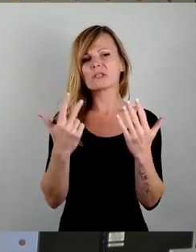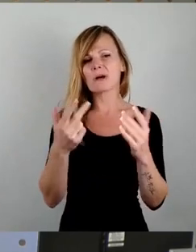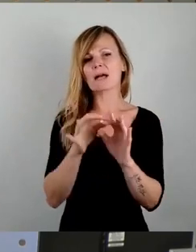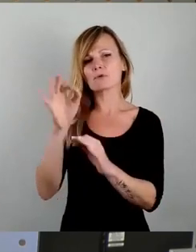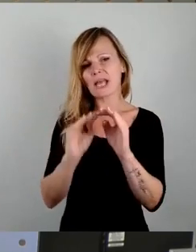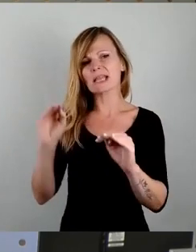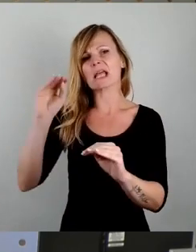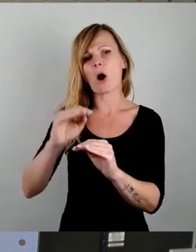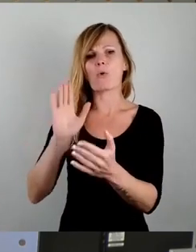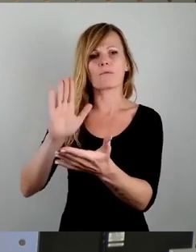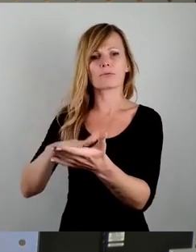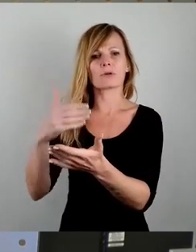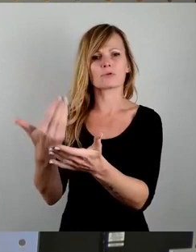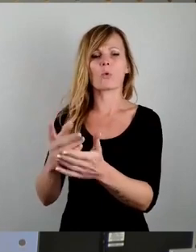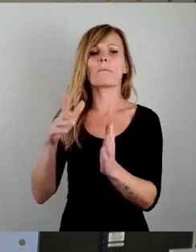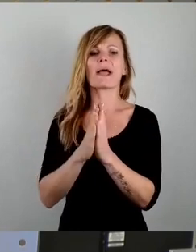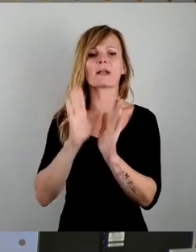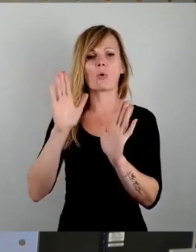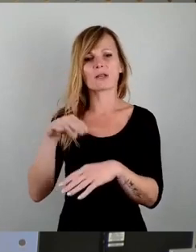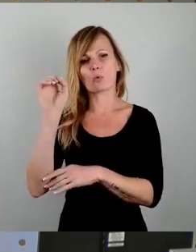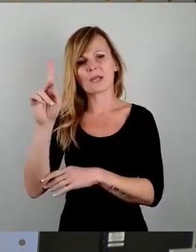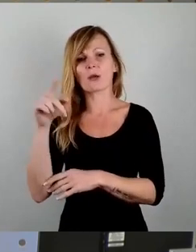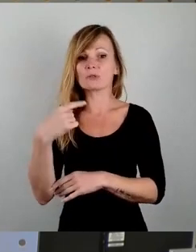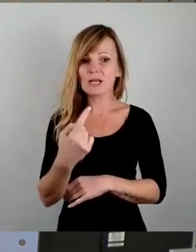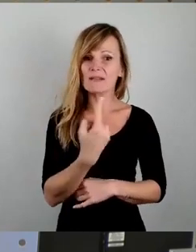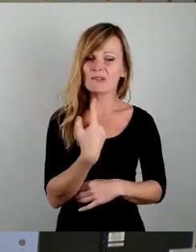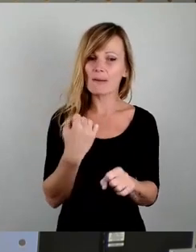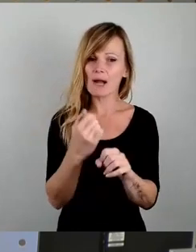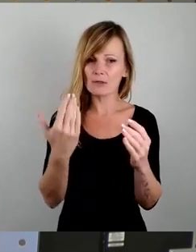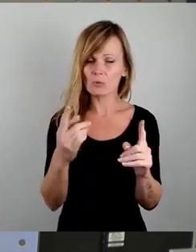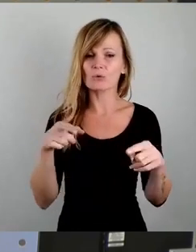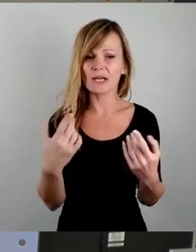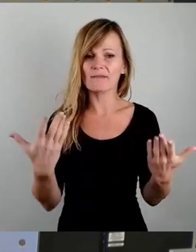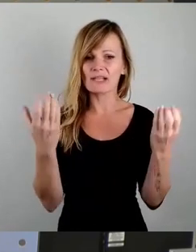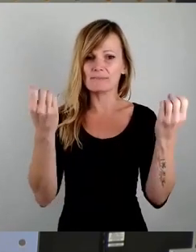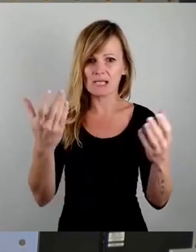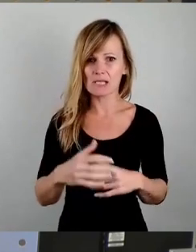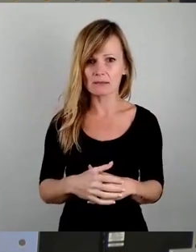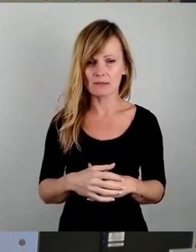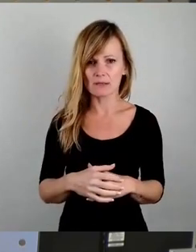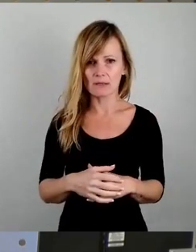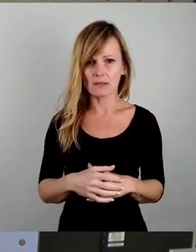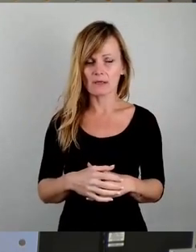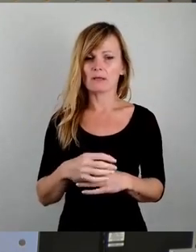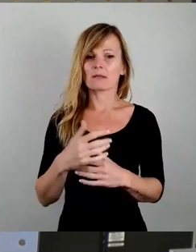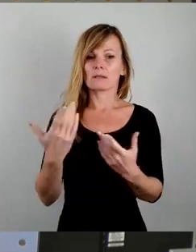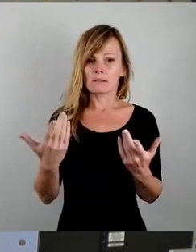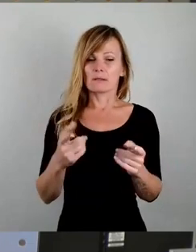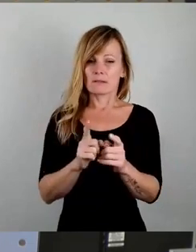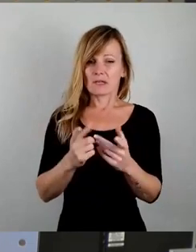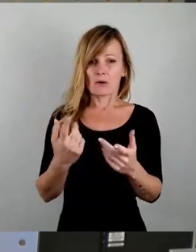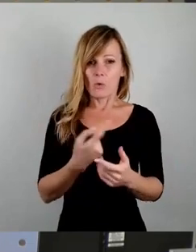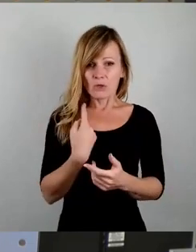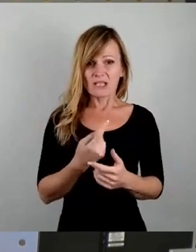Und wenn wir das machen, was passiert denn dann? Ja, dann haben wir A, den Druck sozusagen aus dem Kessel genommen. Wir haben unsere